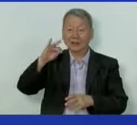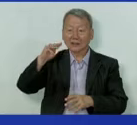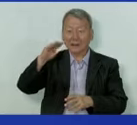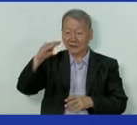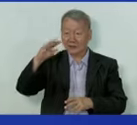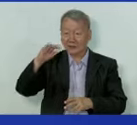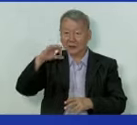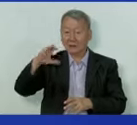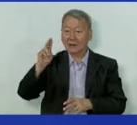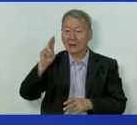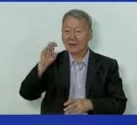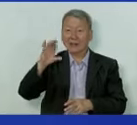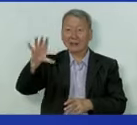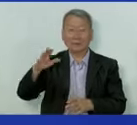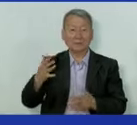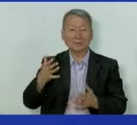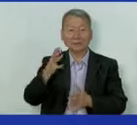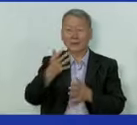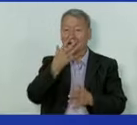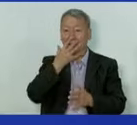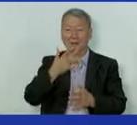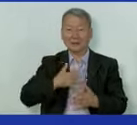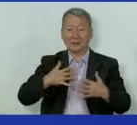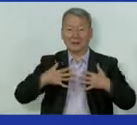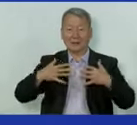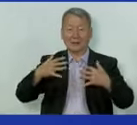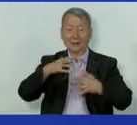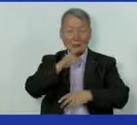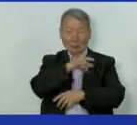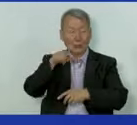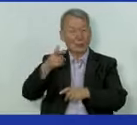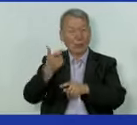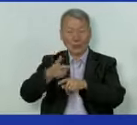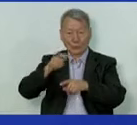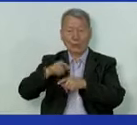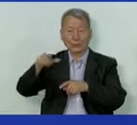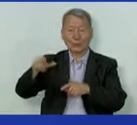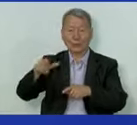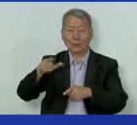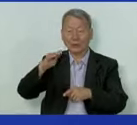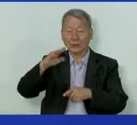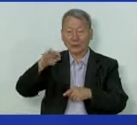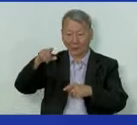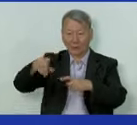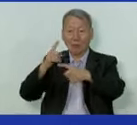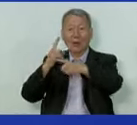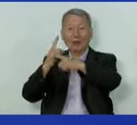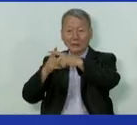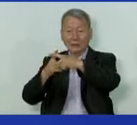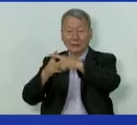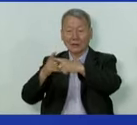кислородом, который именно, по словам докторов, положительно